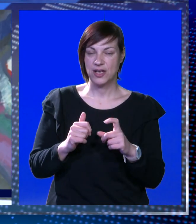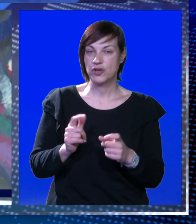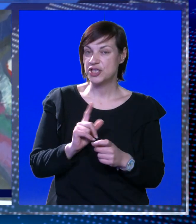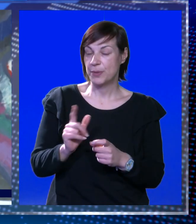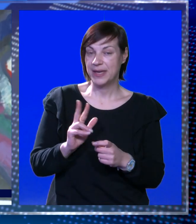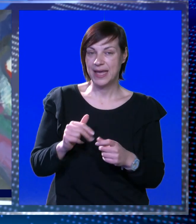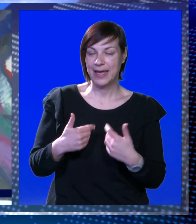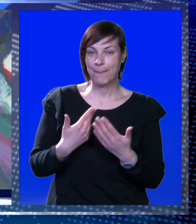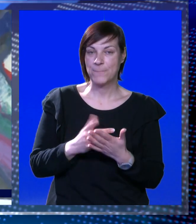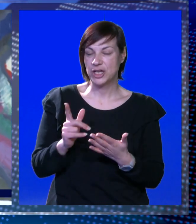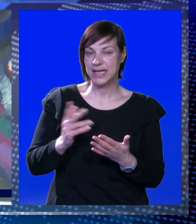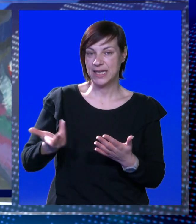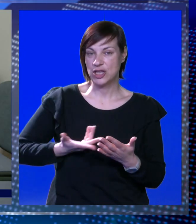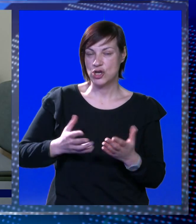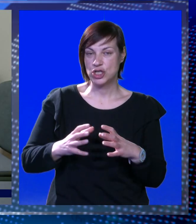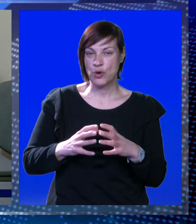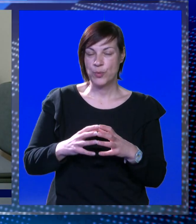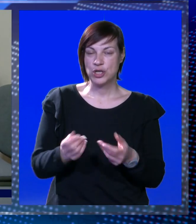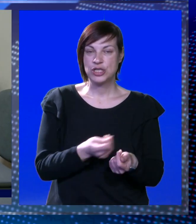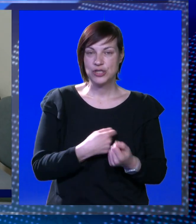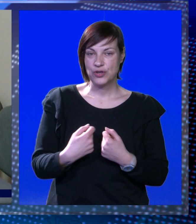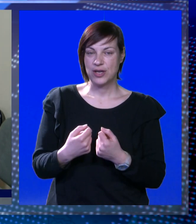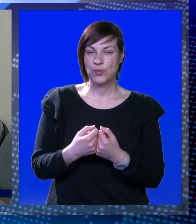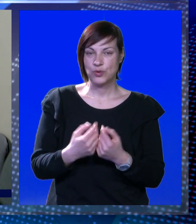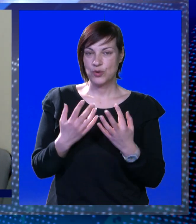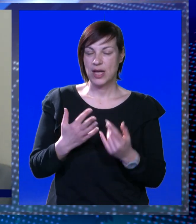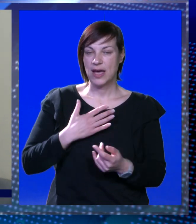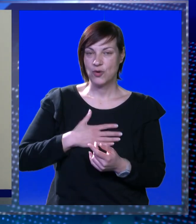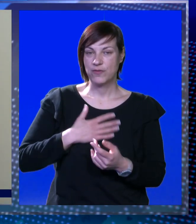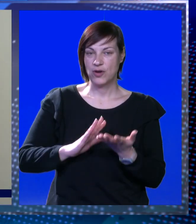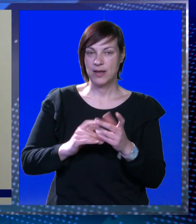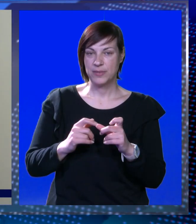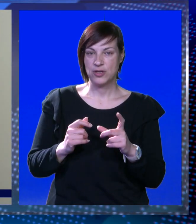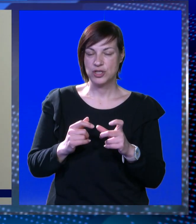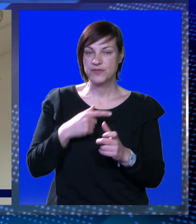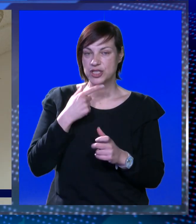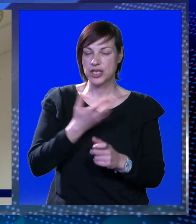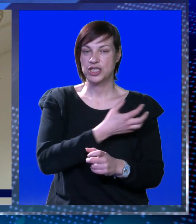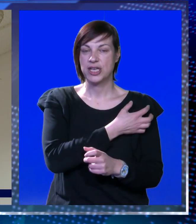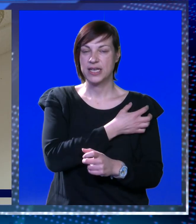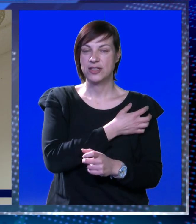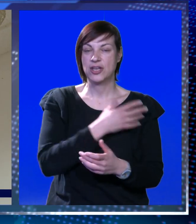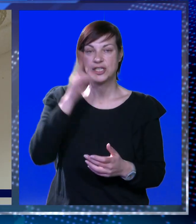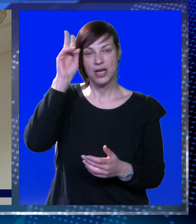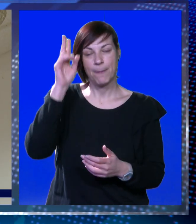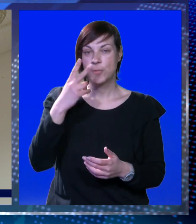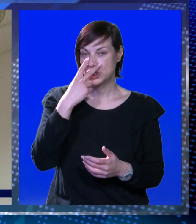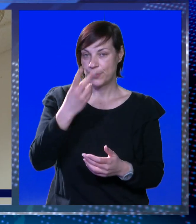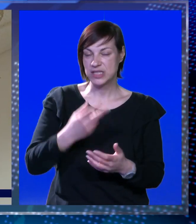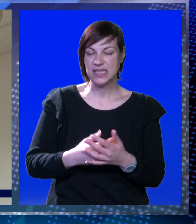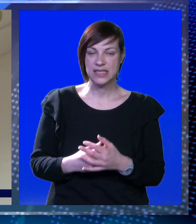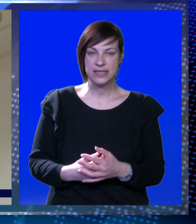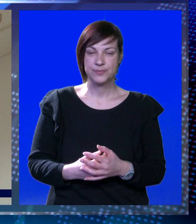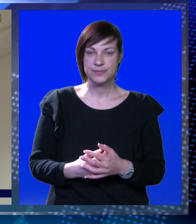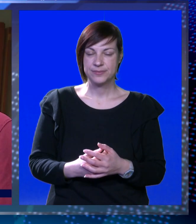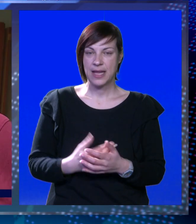Frankovićem nije imao, te on nije došao u prostore udruge. No ukoliko je voljan, Mirošević ističe gradonačelnik ga može posjetiti.